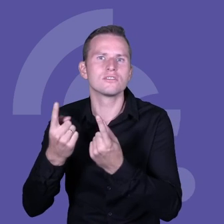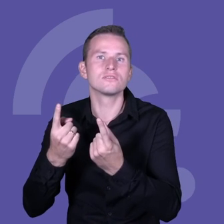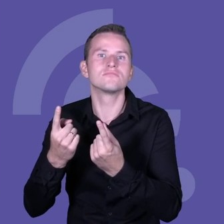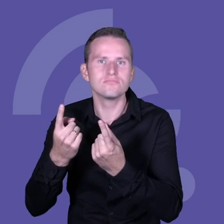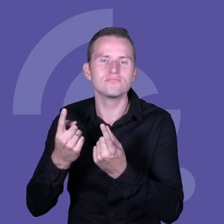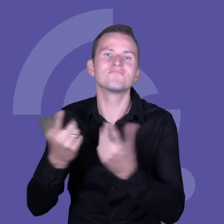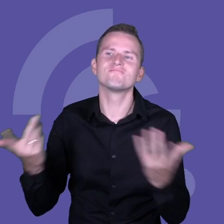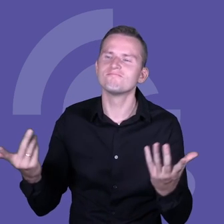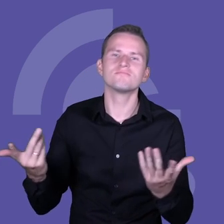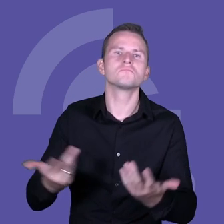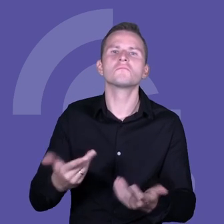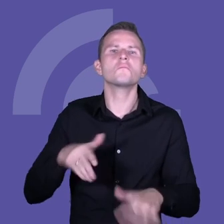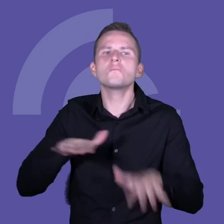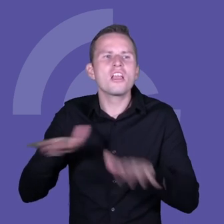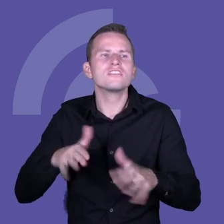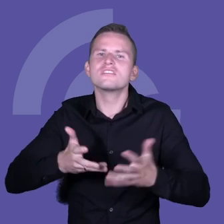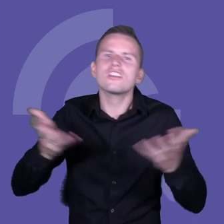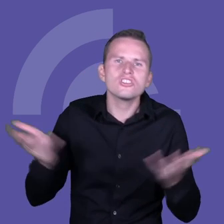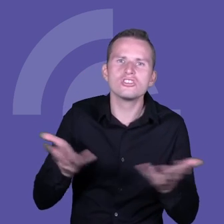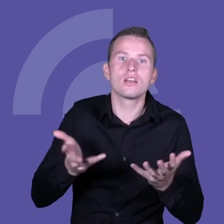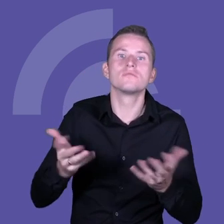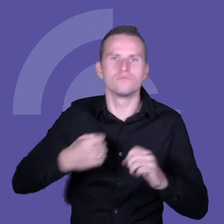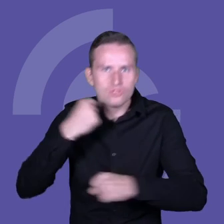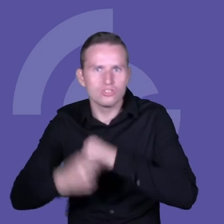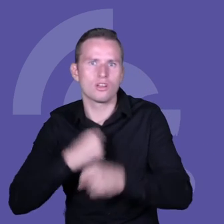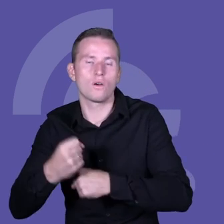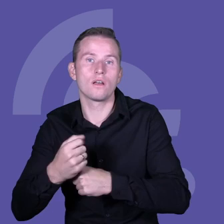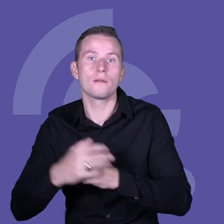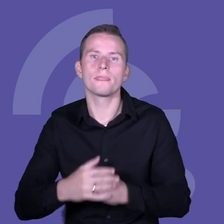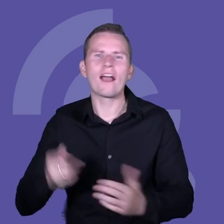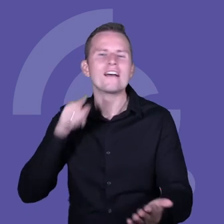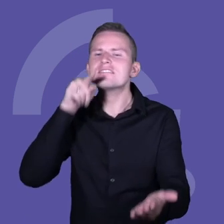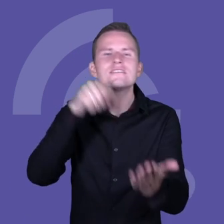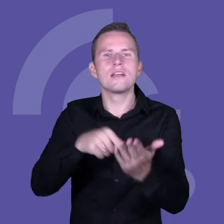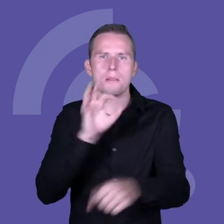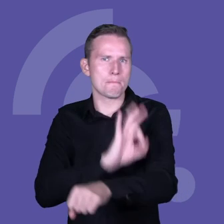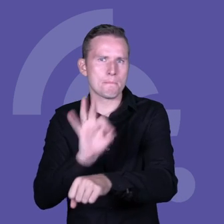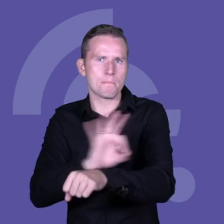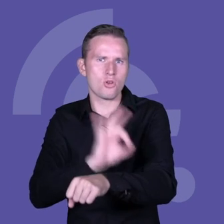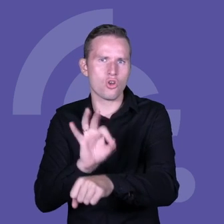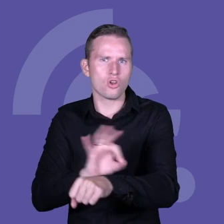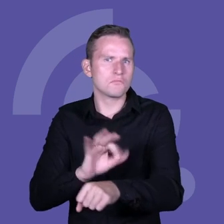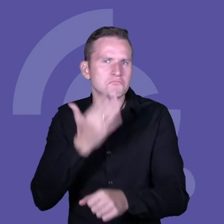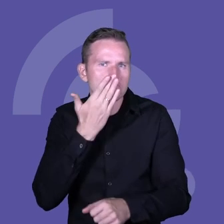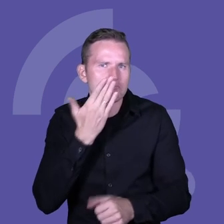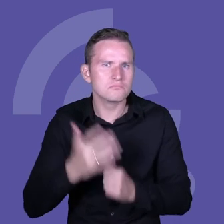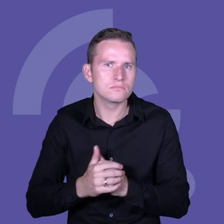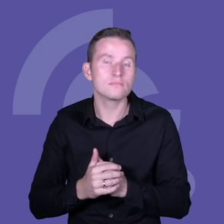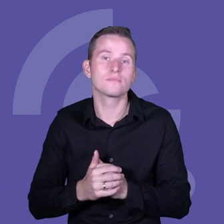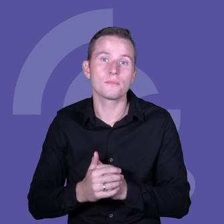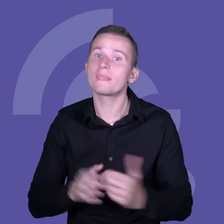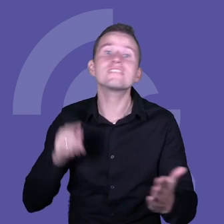względu na miejsce, w którym działamy. I co jest naszym celem? No celem tego projektu, tego całego ćwiczenia jest to, żeby